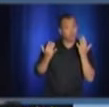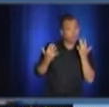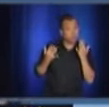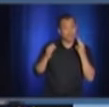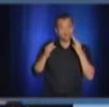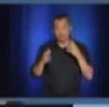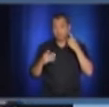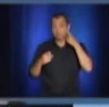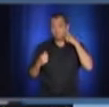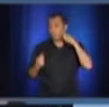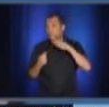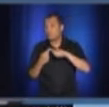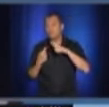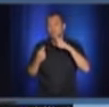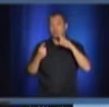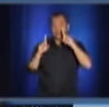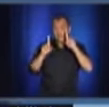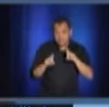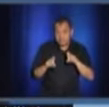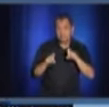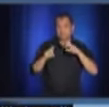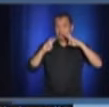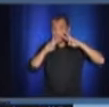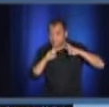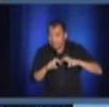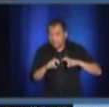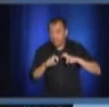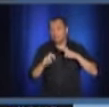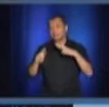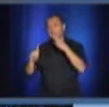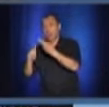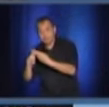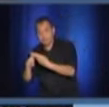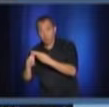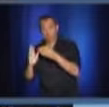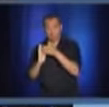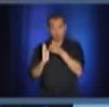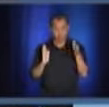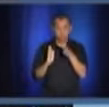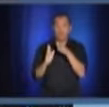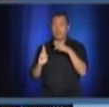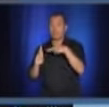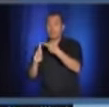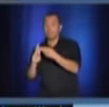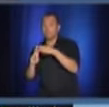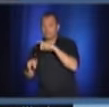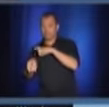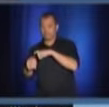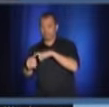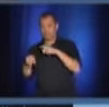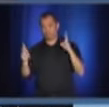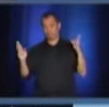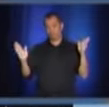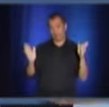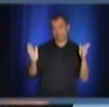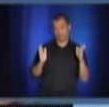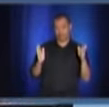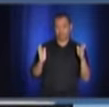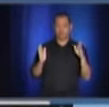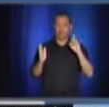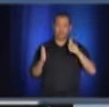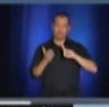prend pour que le test soit analysé. Ça, c'est assez rapidement, mais que le test se rende jusqu'à la personne. Là, il a un délai, puis ça, il faut corriger ça.